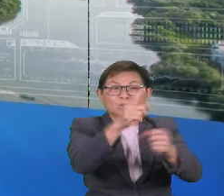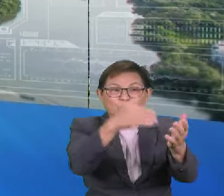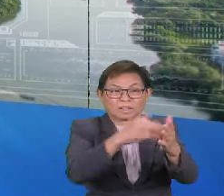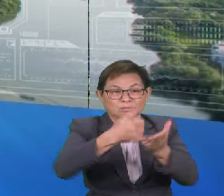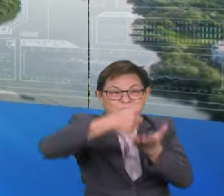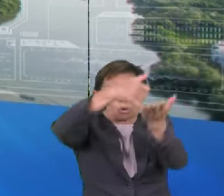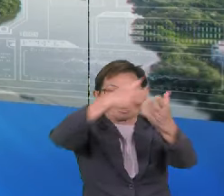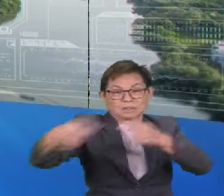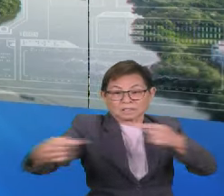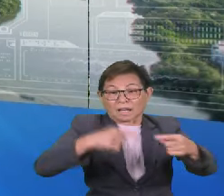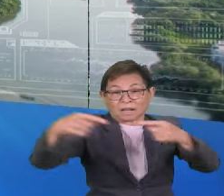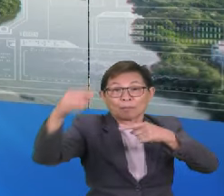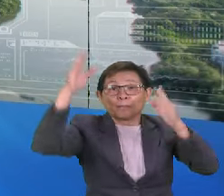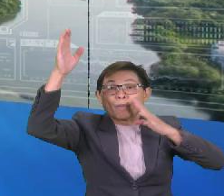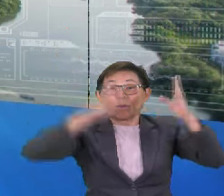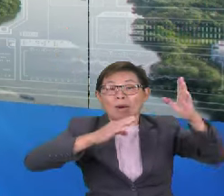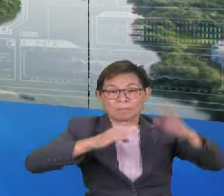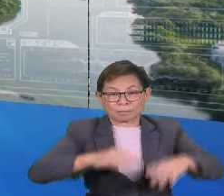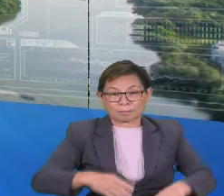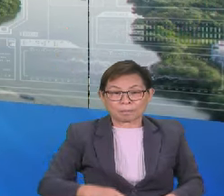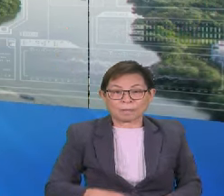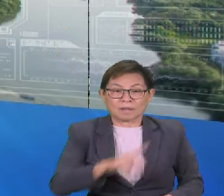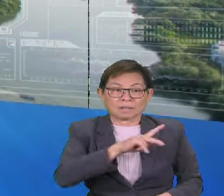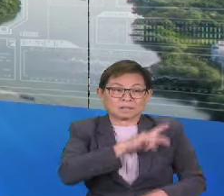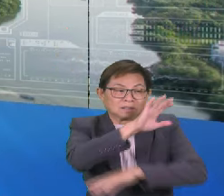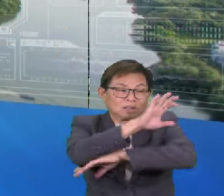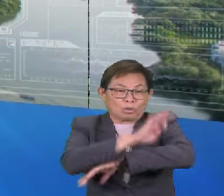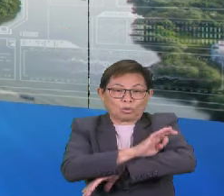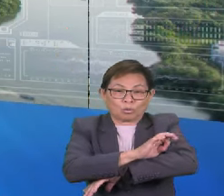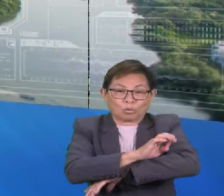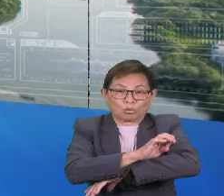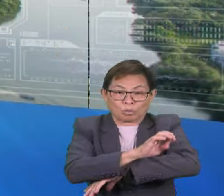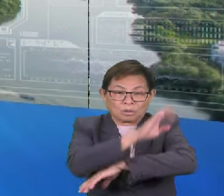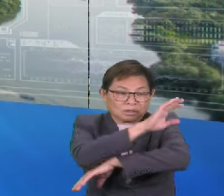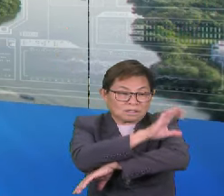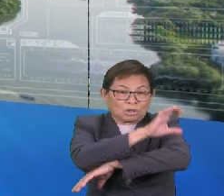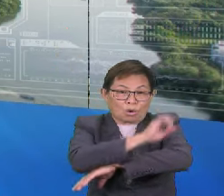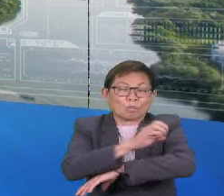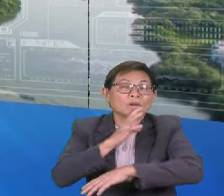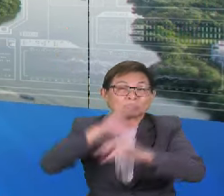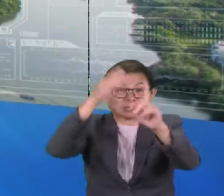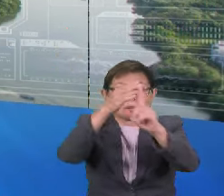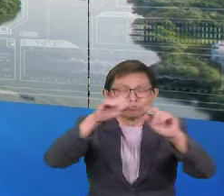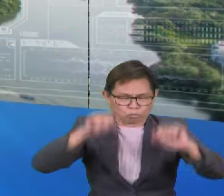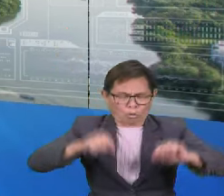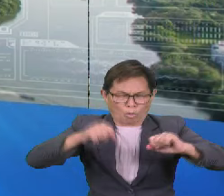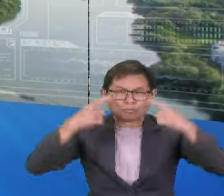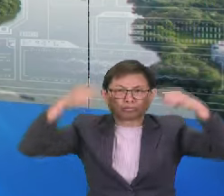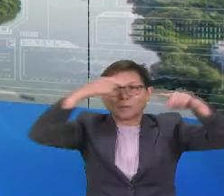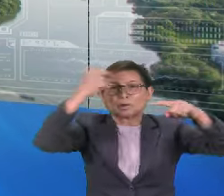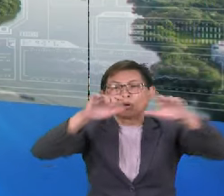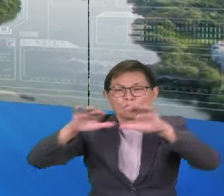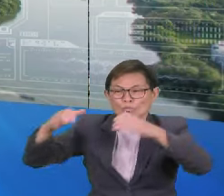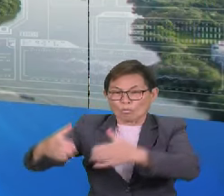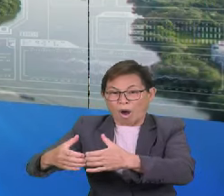satu trofi pada saingan Liga Malaysia, Liga M musim ini. Ketua Pegawai Eksekutifnya Marzuki Nasir menyifatkan sasaran itu realistik. Berikutan